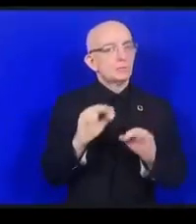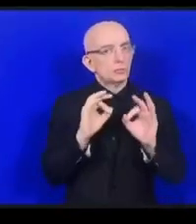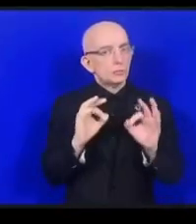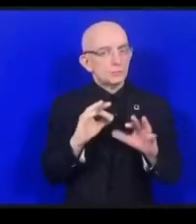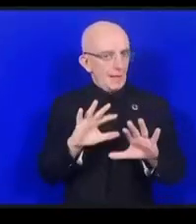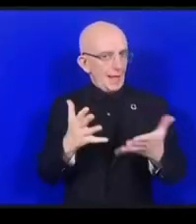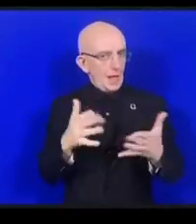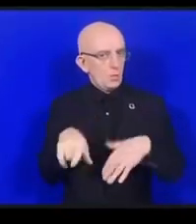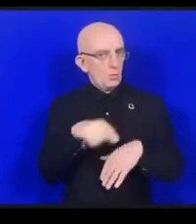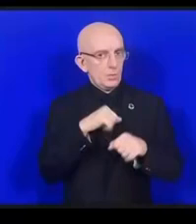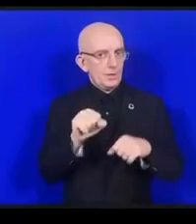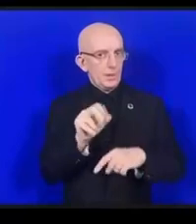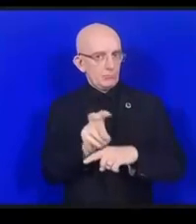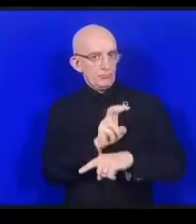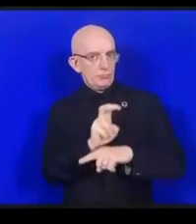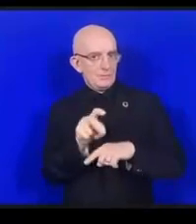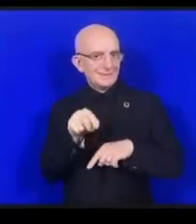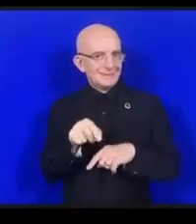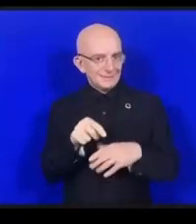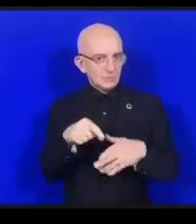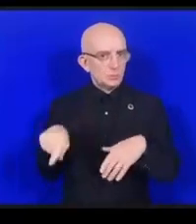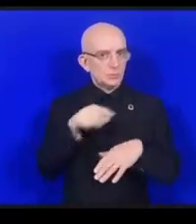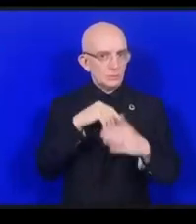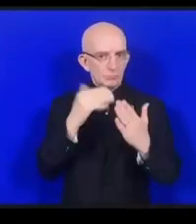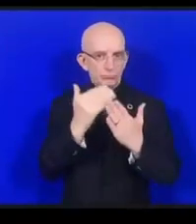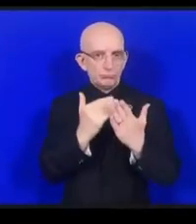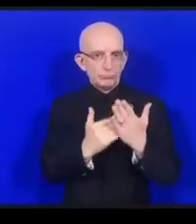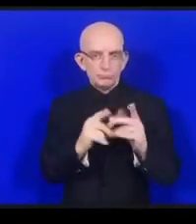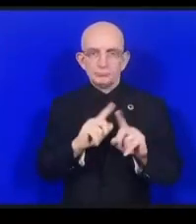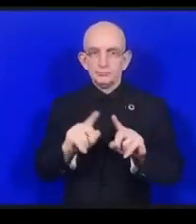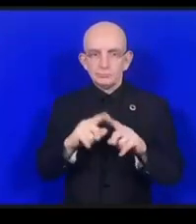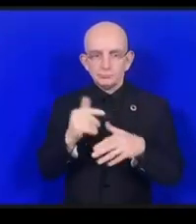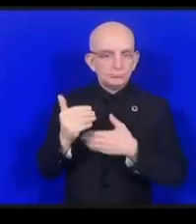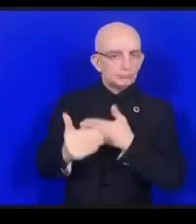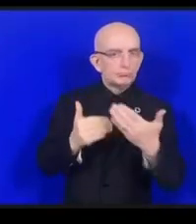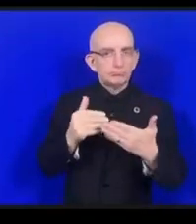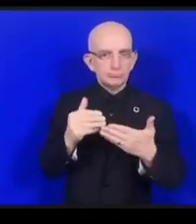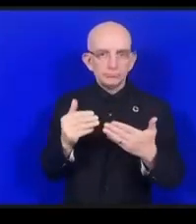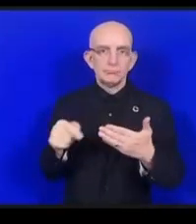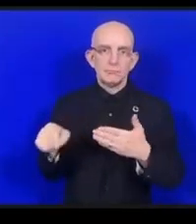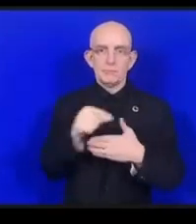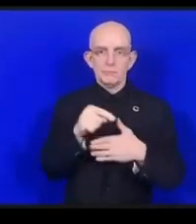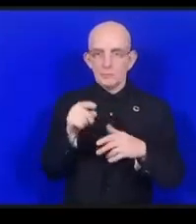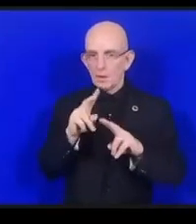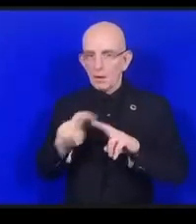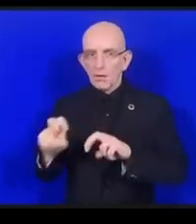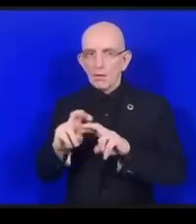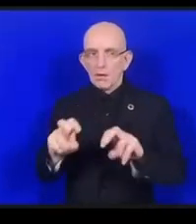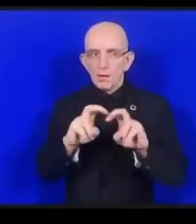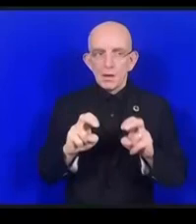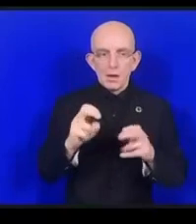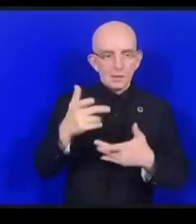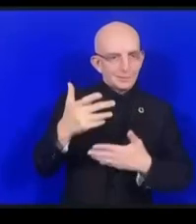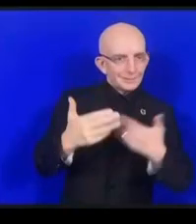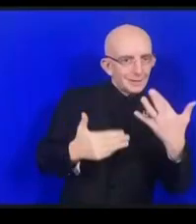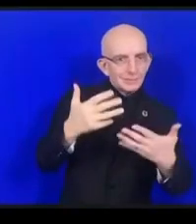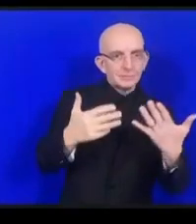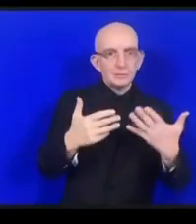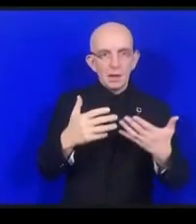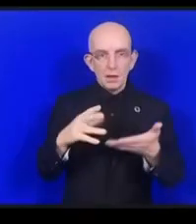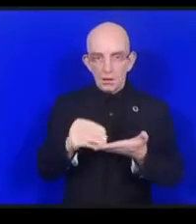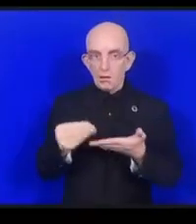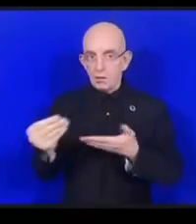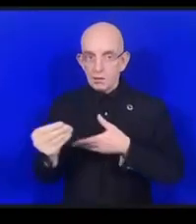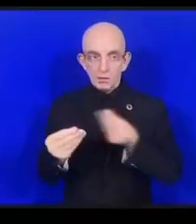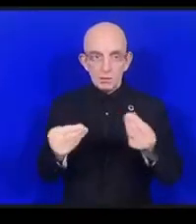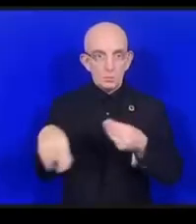データを収集している非常に多くのものというのがきちんとそのデータを収集してそれをきちんと保管していることをどう担保した